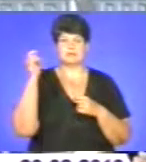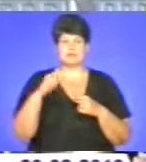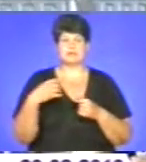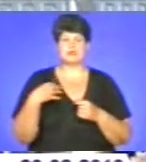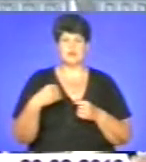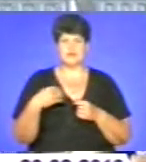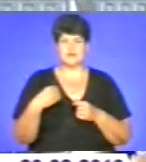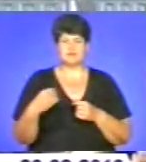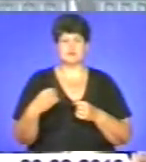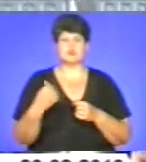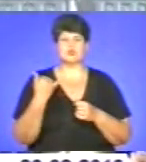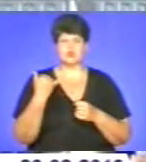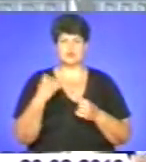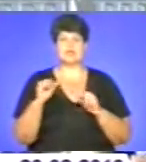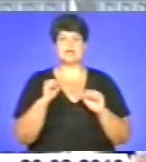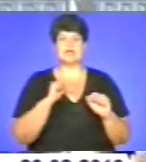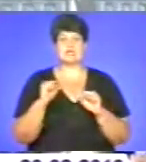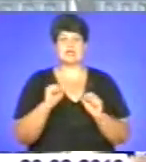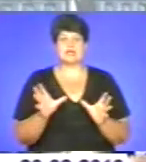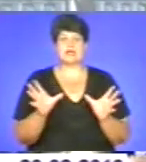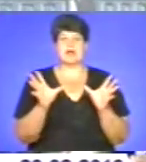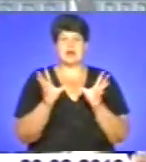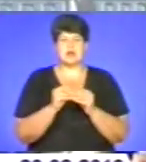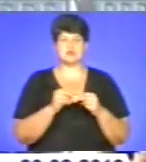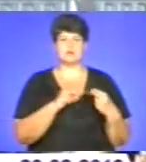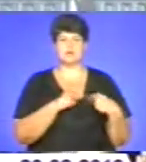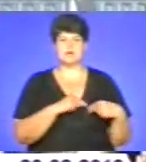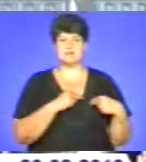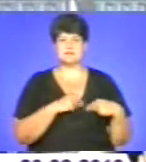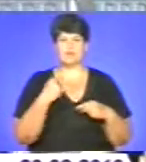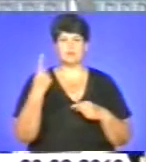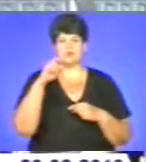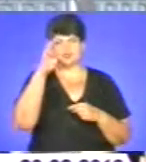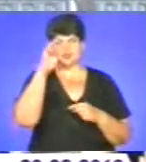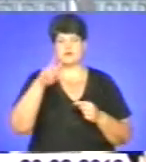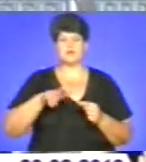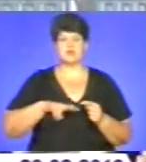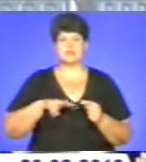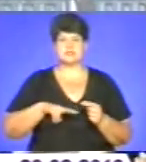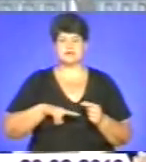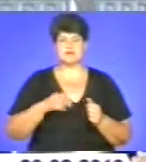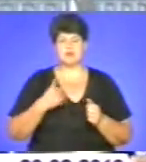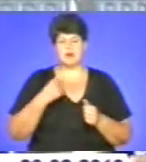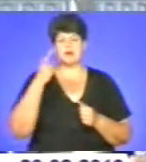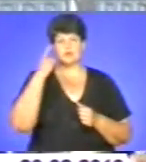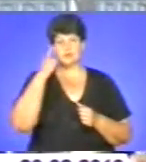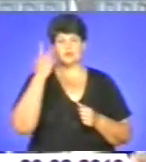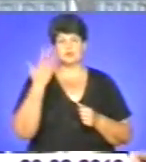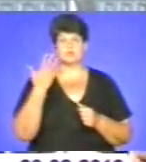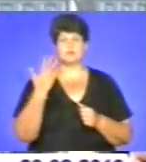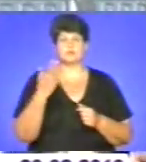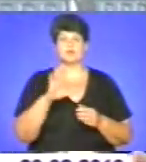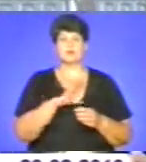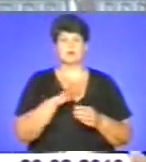сьогодні вже керівники разом з працівниками обласної державної адміністрації. Я думаю, тільки розбулась в мене